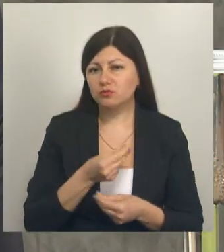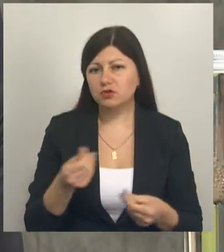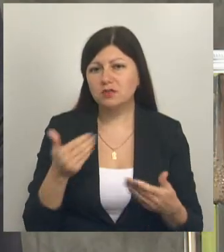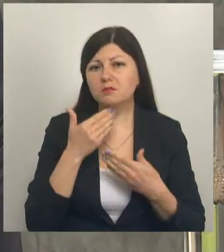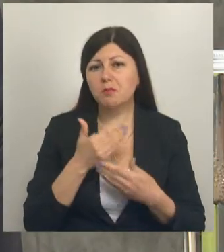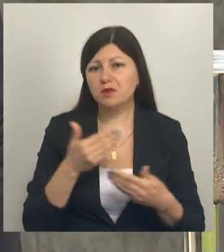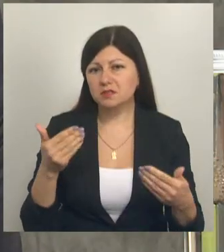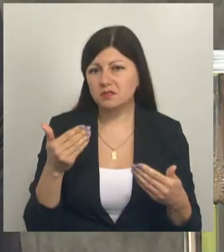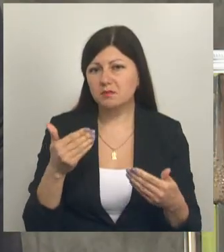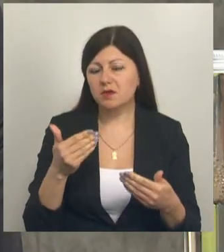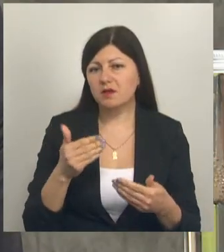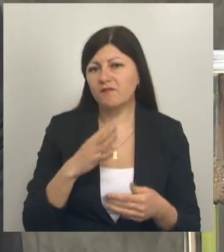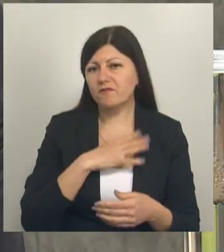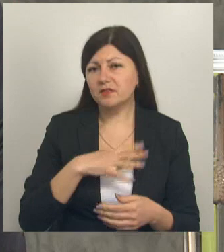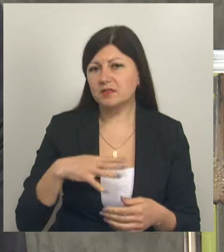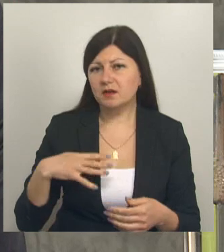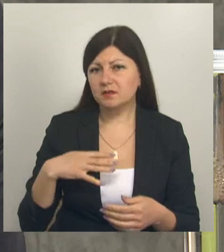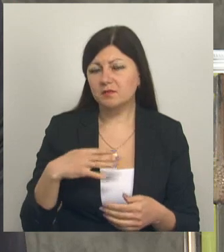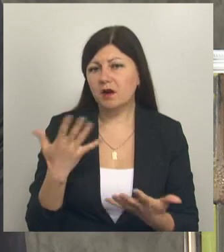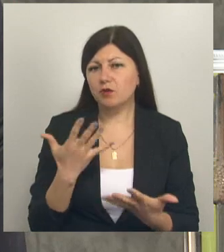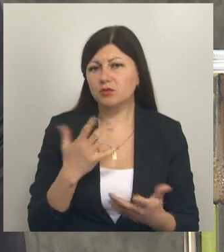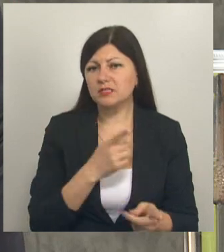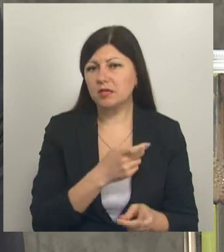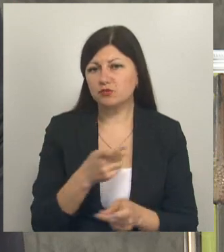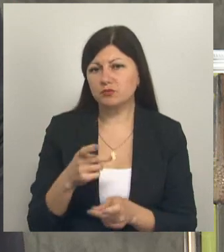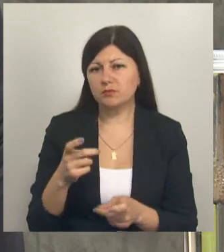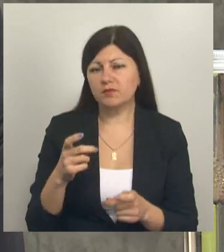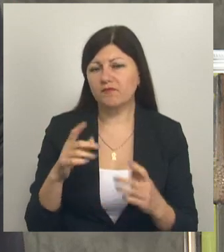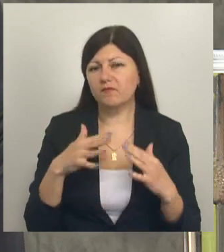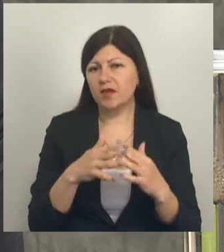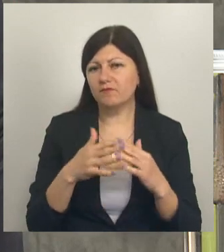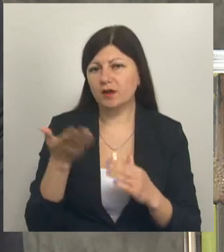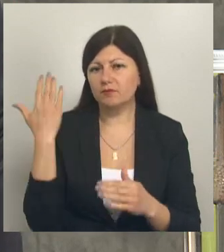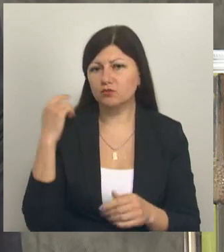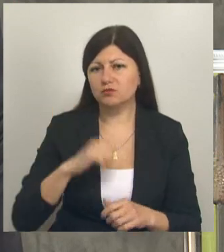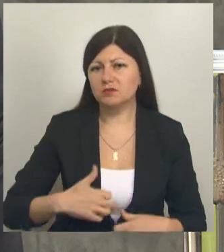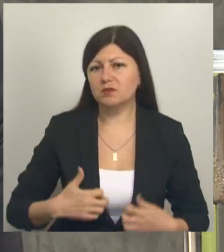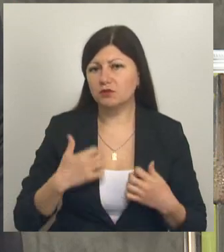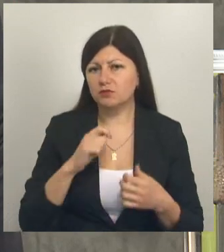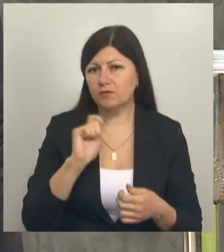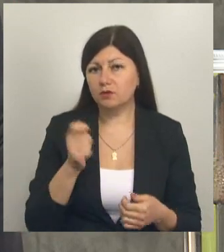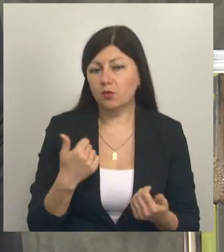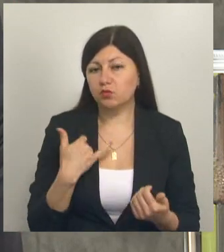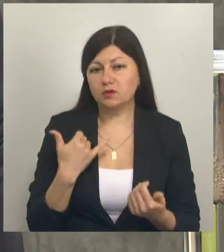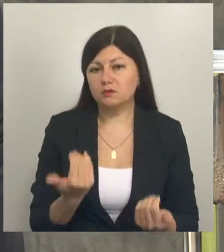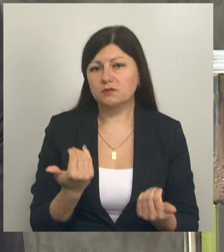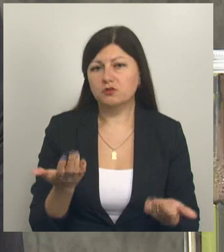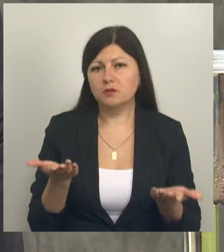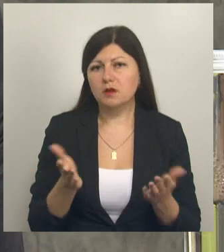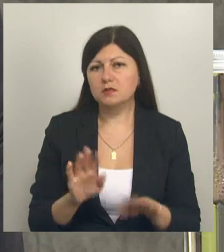ветеранами Великой Отечественной войны, которые с оружием в руках воевали в эту страшную войну. У нас их сейчас осталось